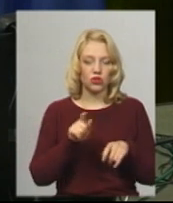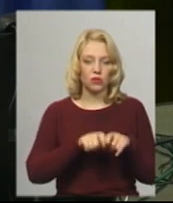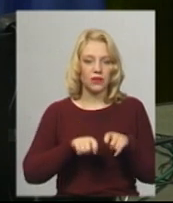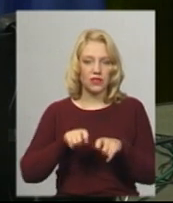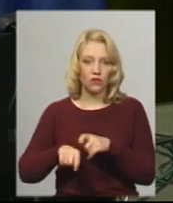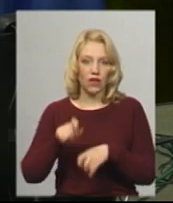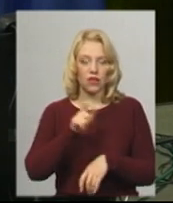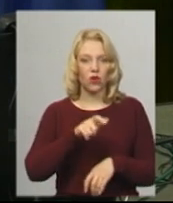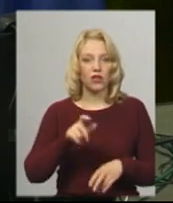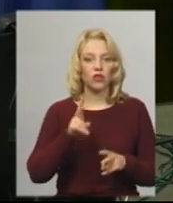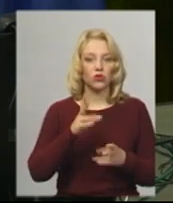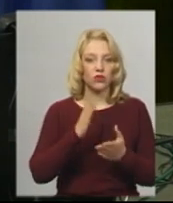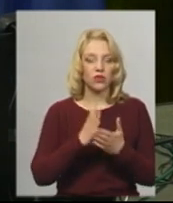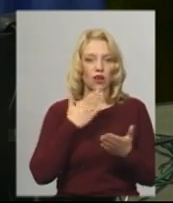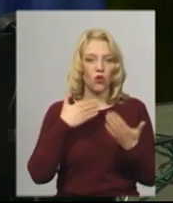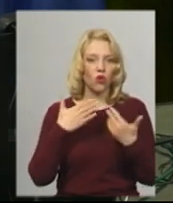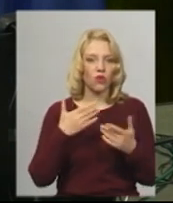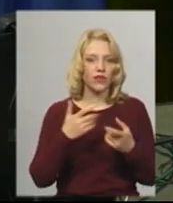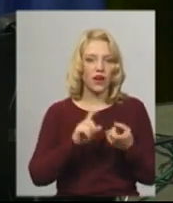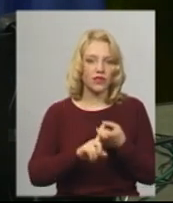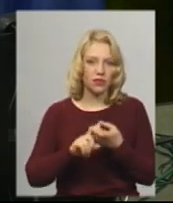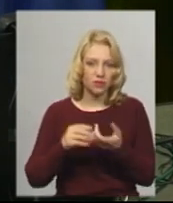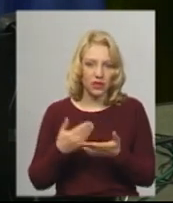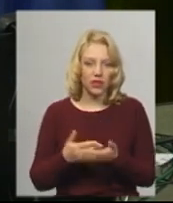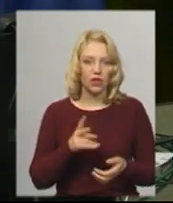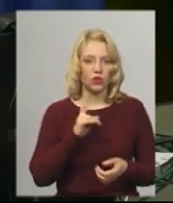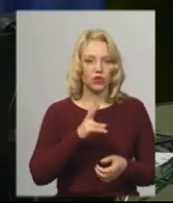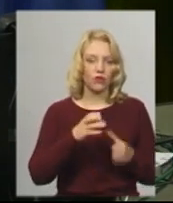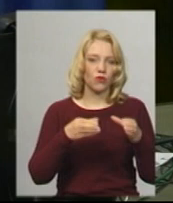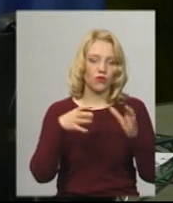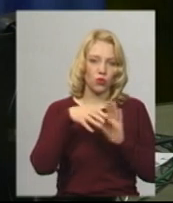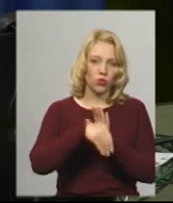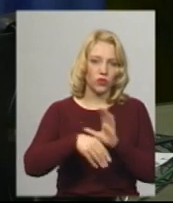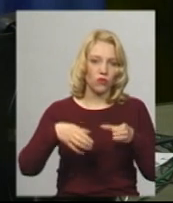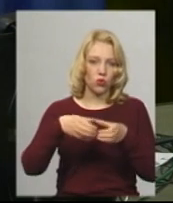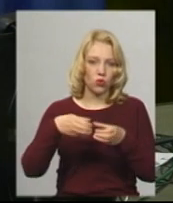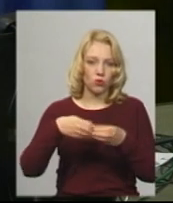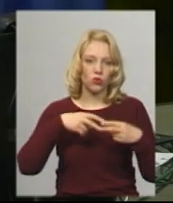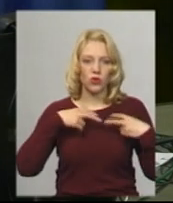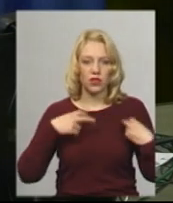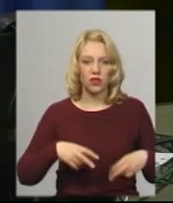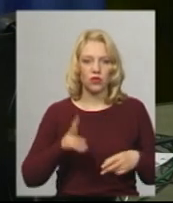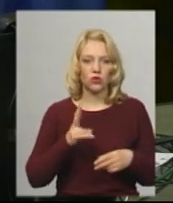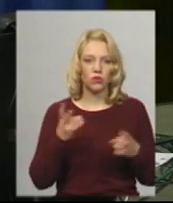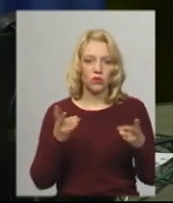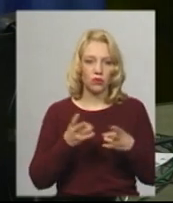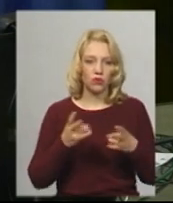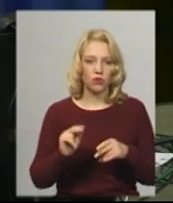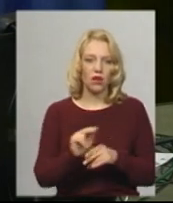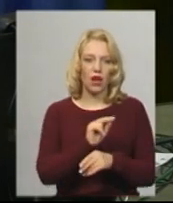принаймні, тих людей, які є контактними, тих, які в групи ризику, тих, які потребують лікування,